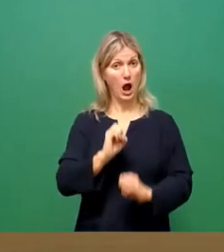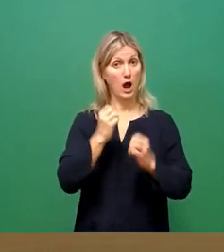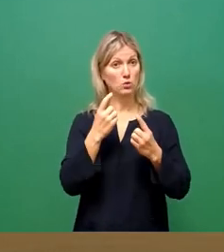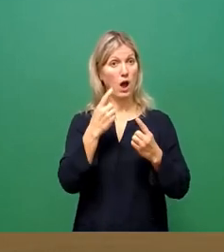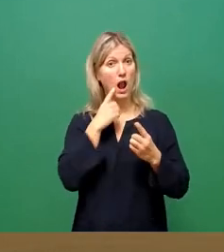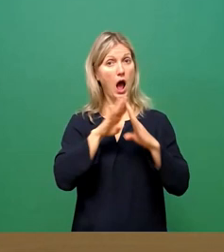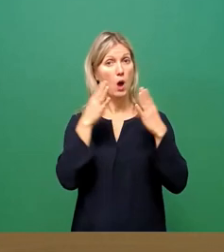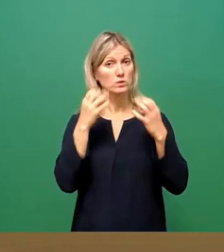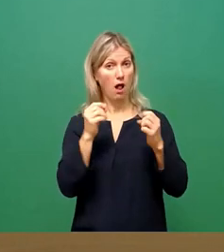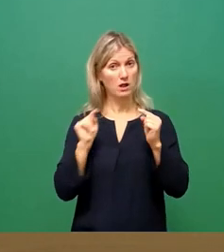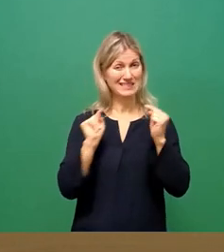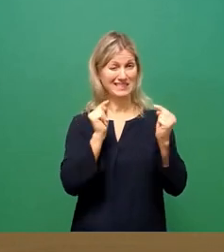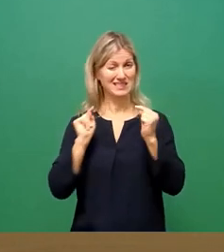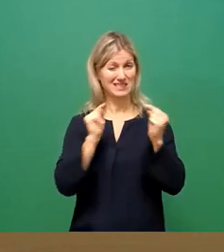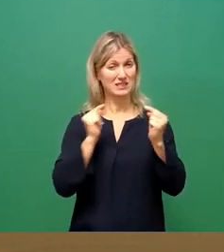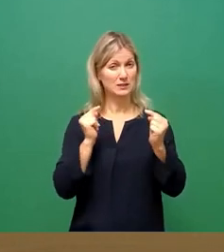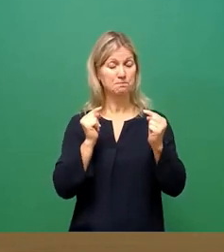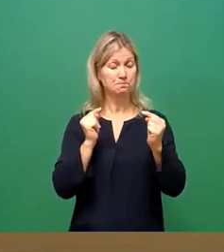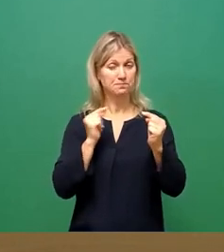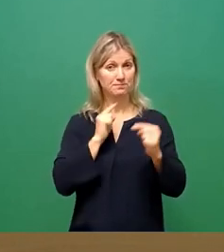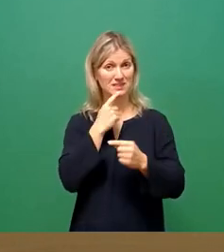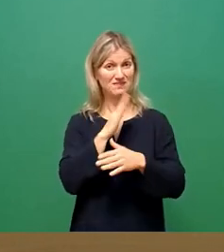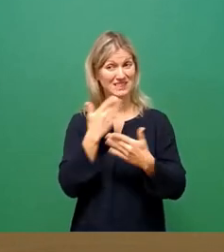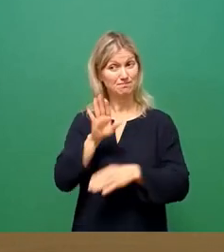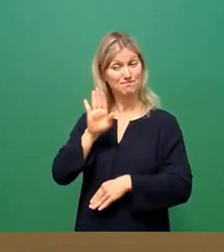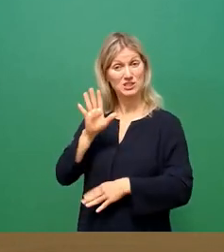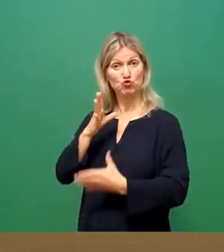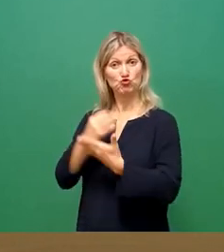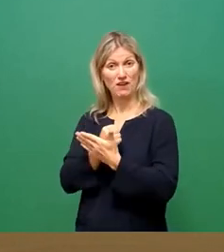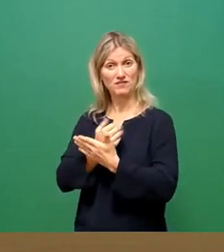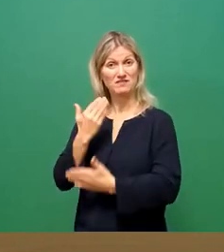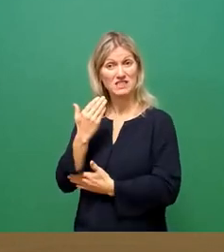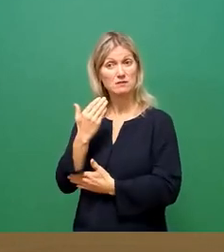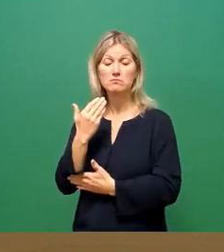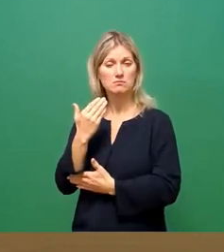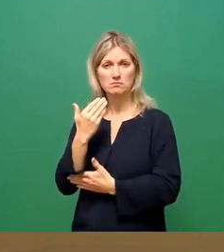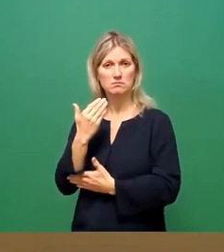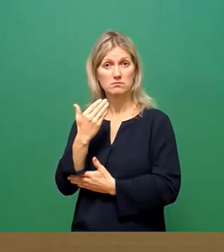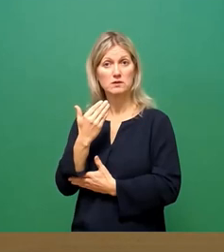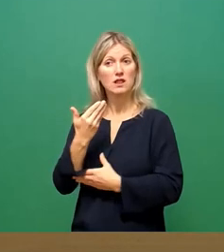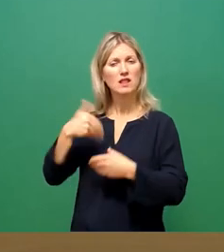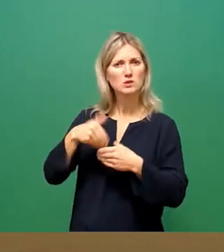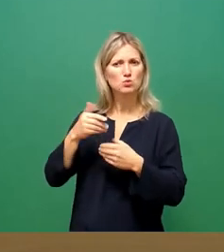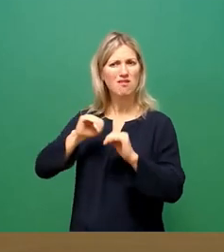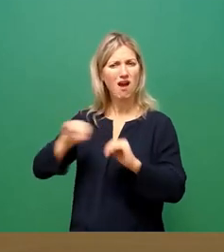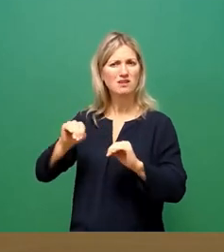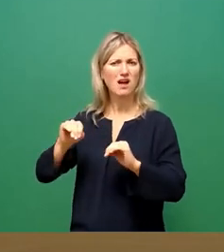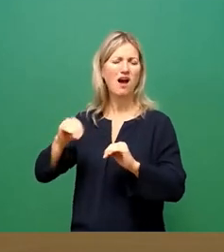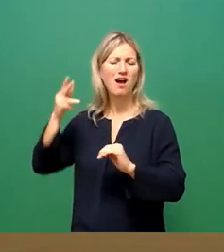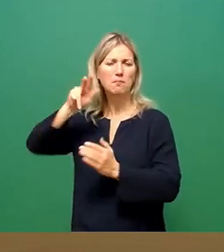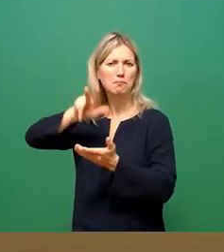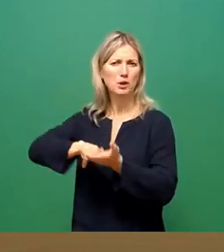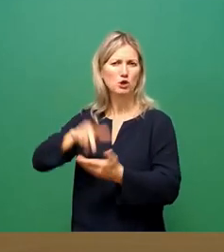betonen. Die Sachsenenergie schafft dies, ohne dabei auf Zahlungen, Kredite oder Bürgschaften aus den